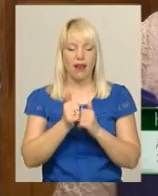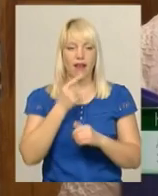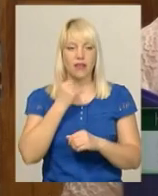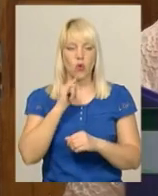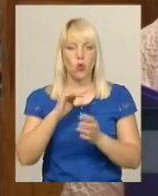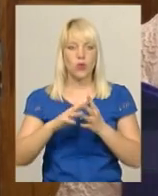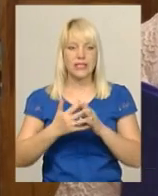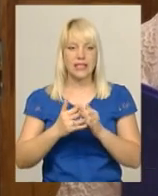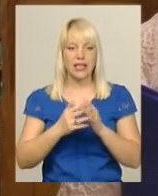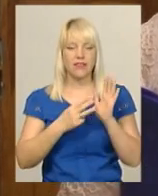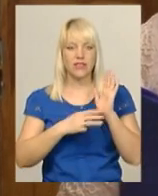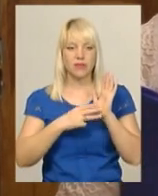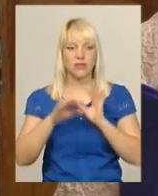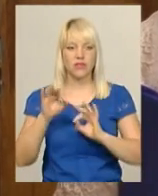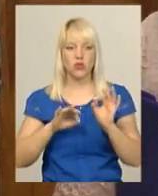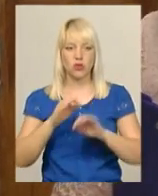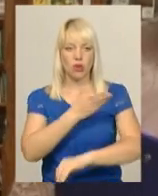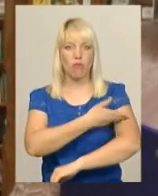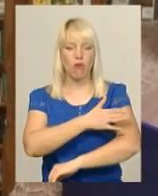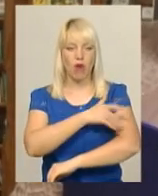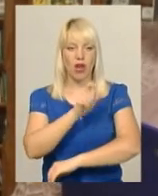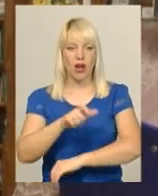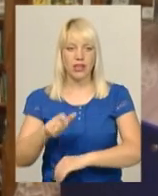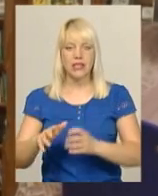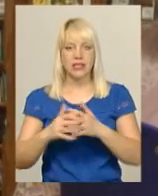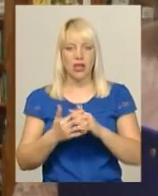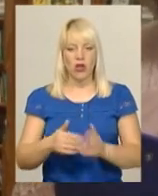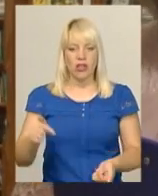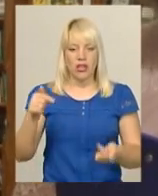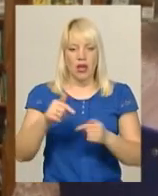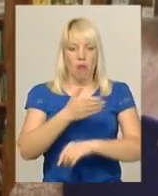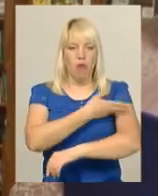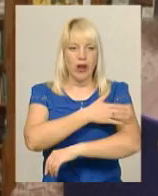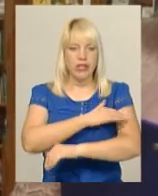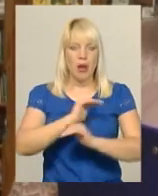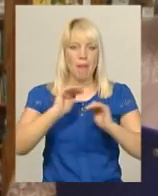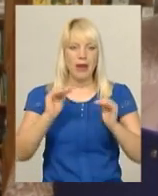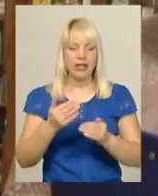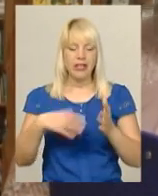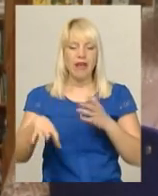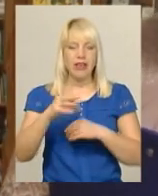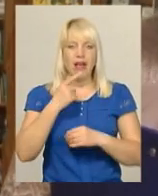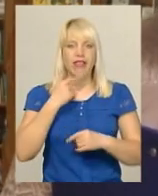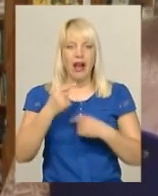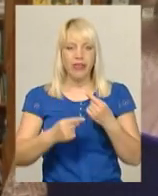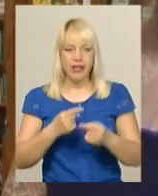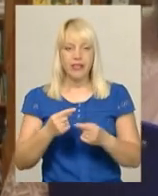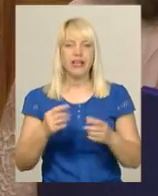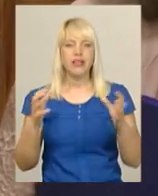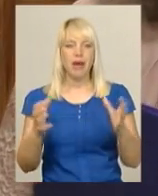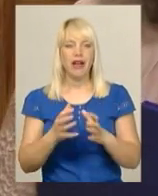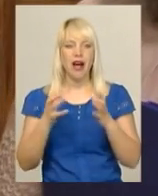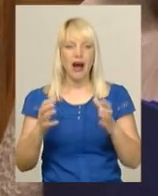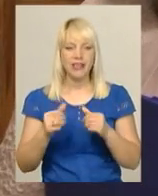селі 80% населення – поляки. Село належить до польської меншини. І всі традиції зберігаються.